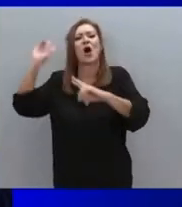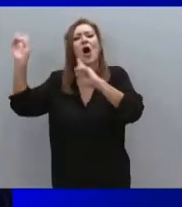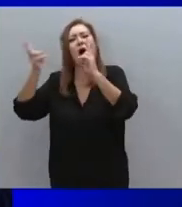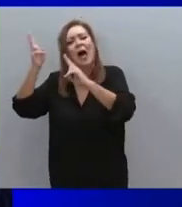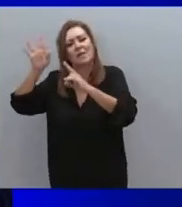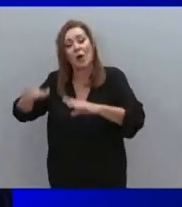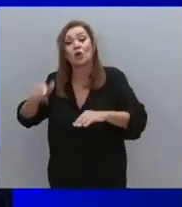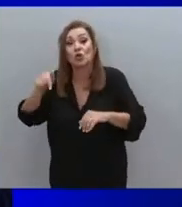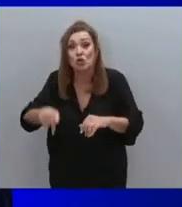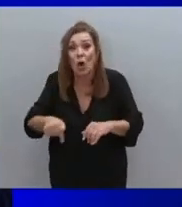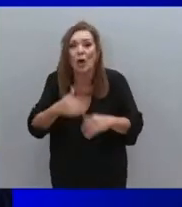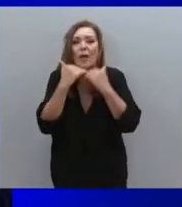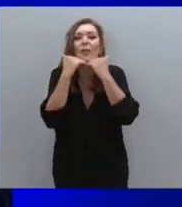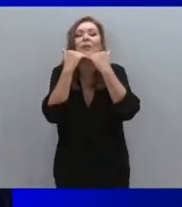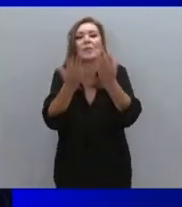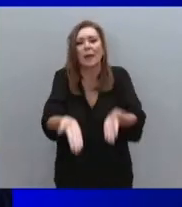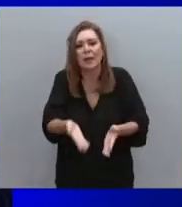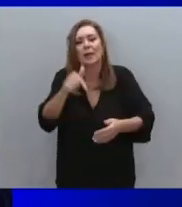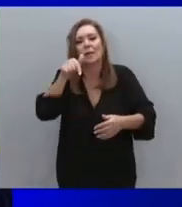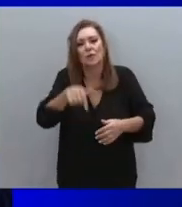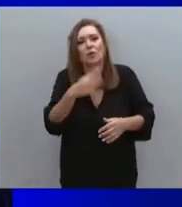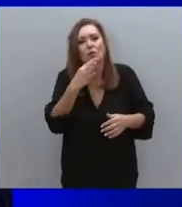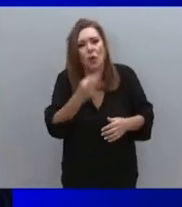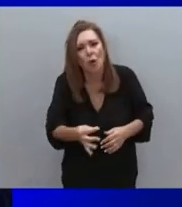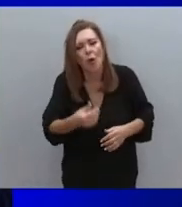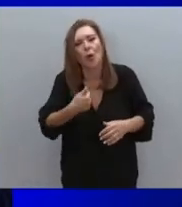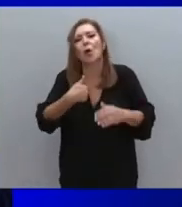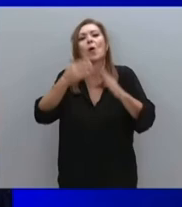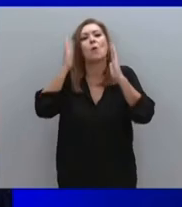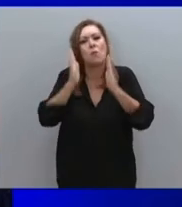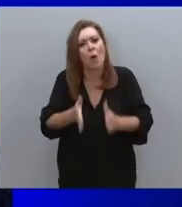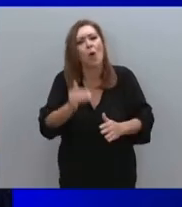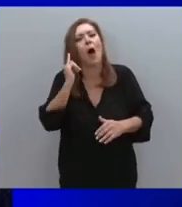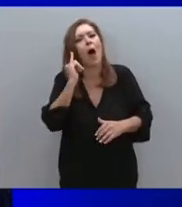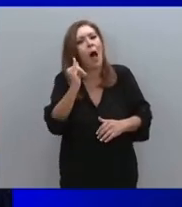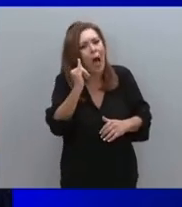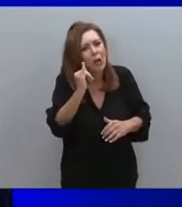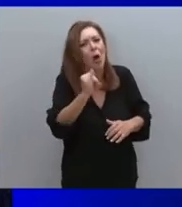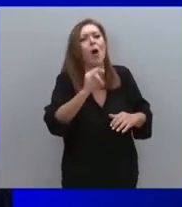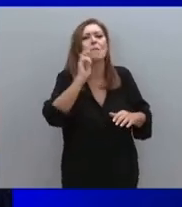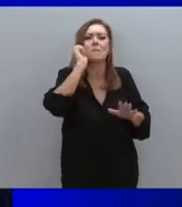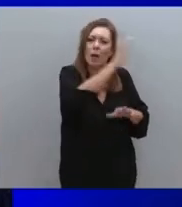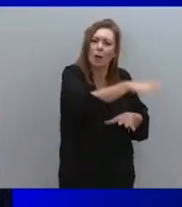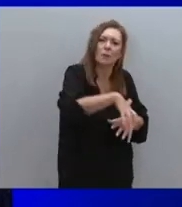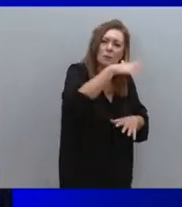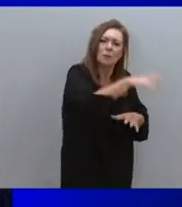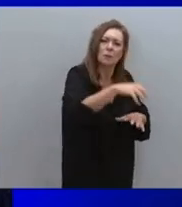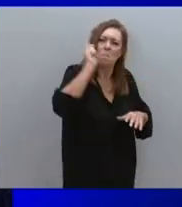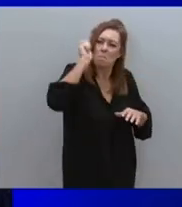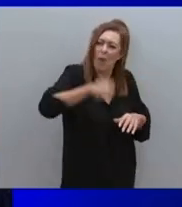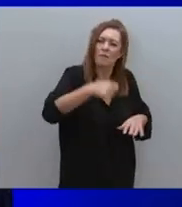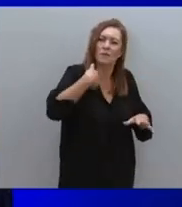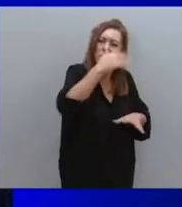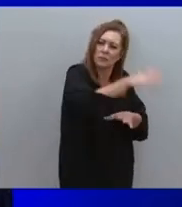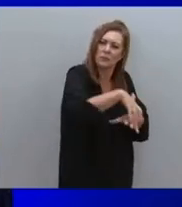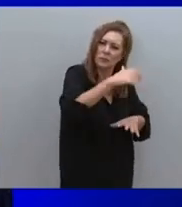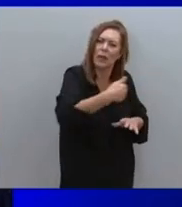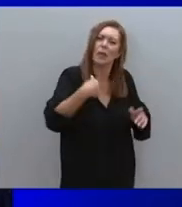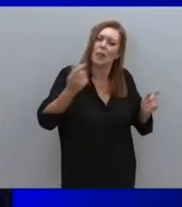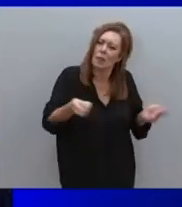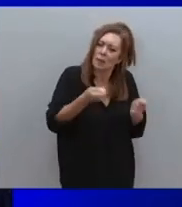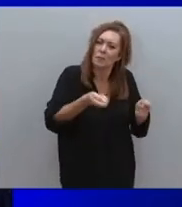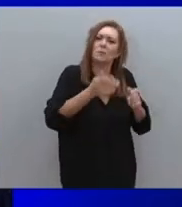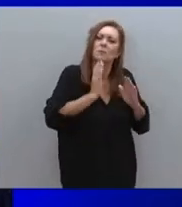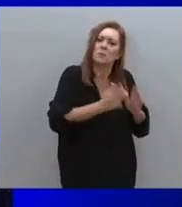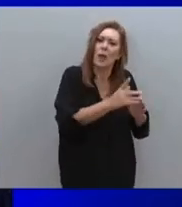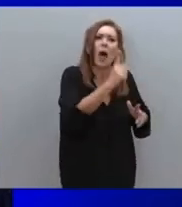και γι' αυτό και έχουμε τη δυνατότητα να χρησιμοποιούμε ακόμα λιγνήτη. Και θα χρησιμοποιούμε ακόμα λιγνήτη, τουλάχιστον σε μία μονάδα